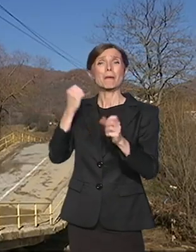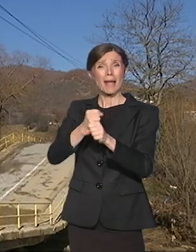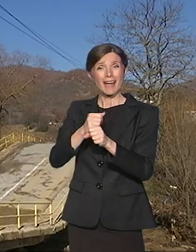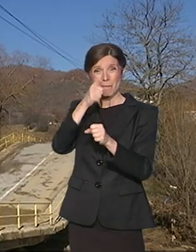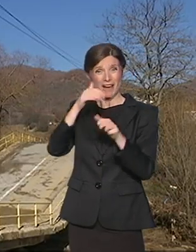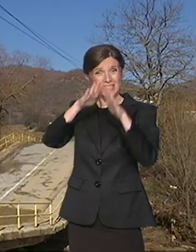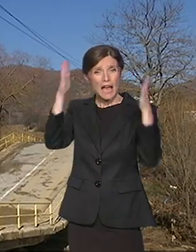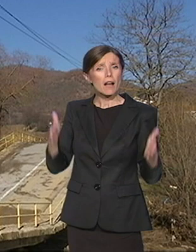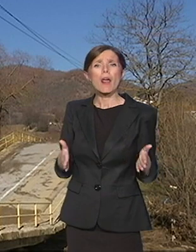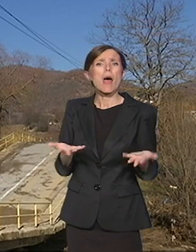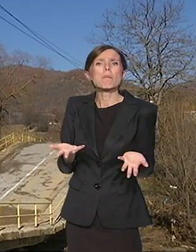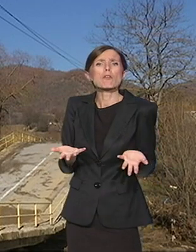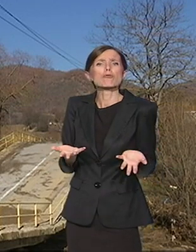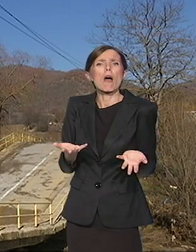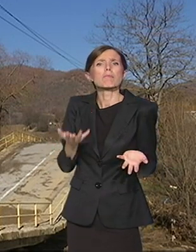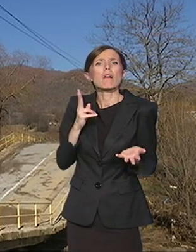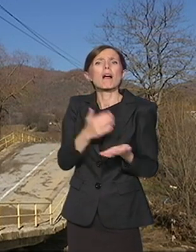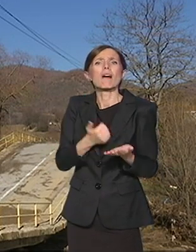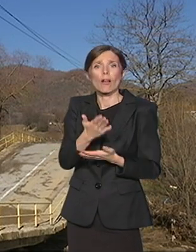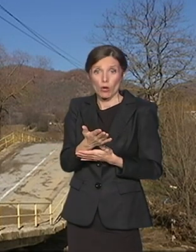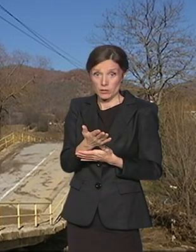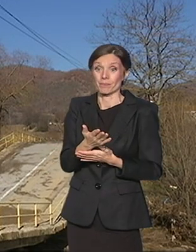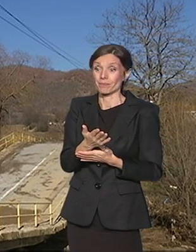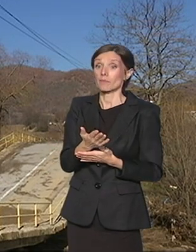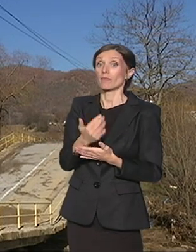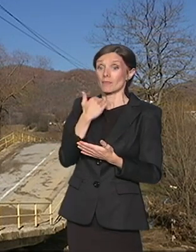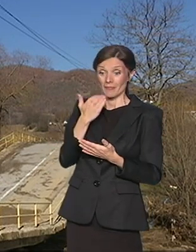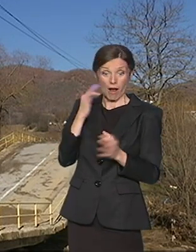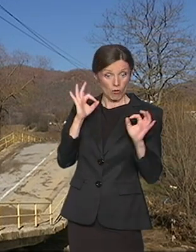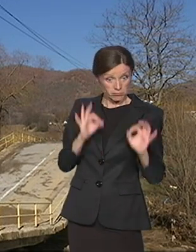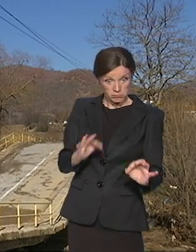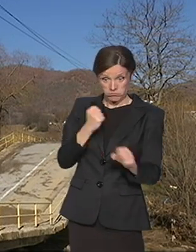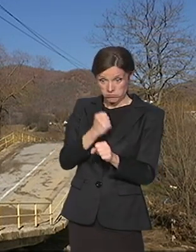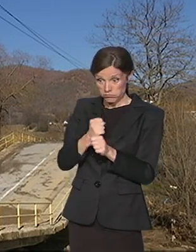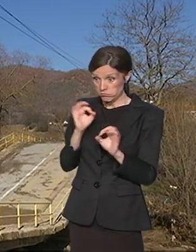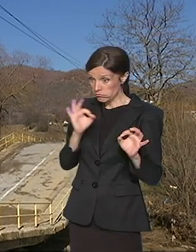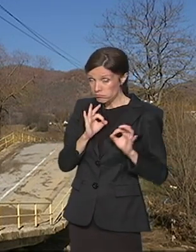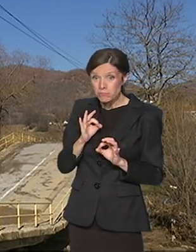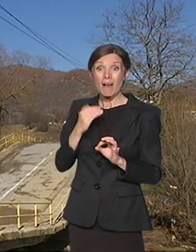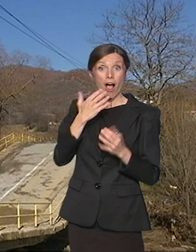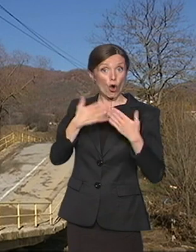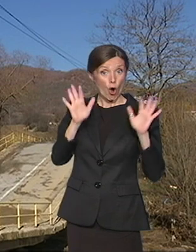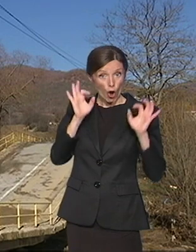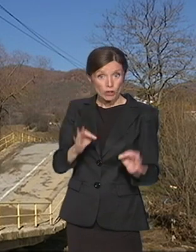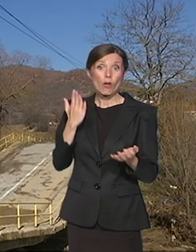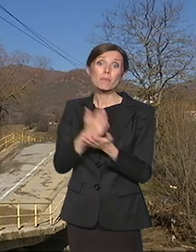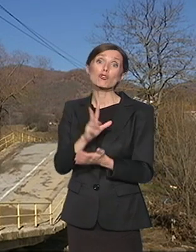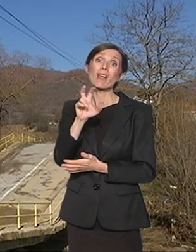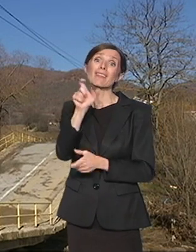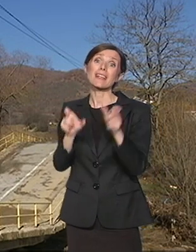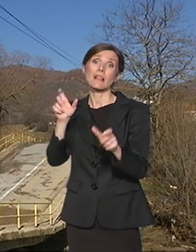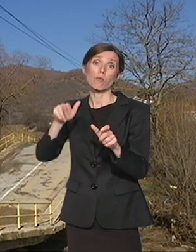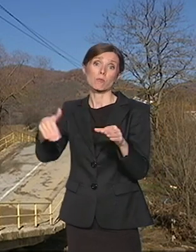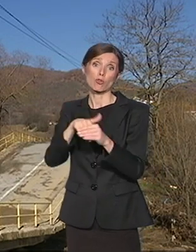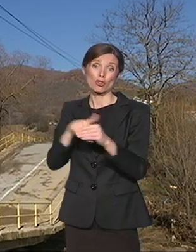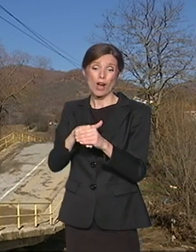donelo konkretno u razgovoru sa donatorom i sa investitorom. To bi konkretno donelo za početak 300 radnih mesta. A to je za opštinu Kamenica sa